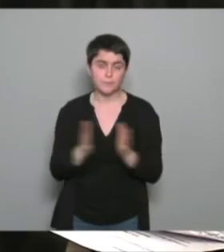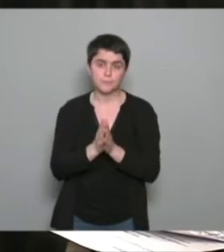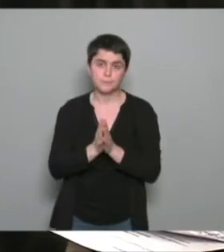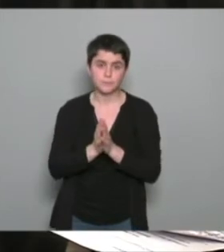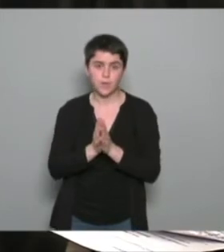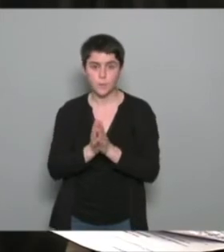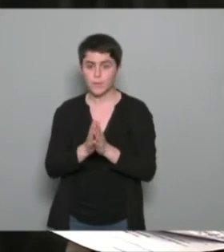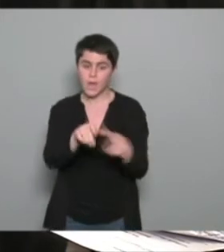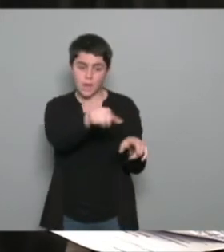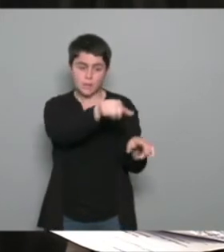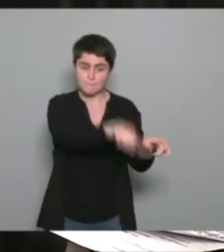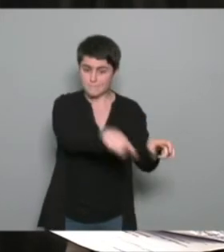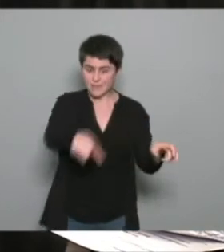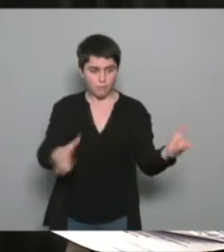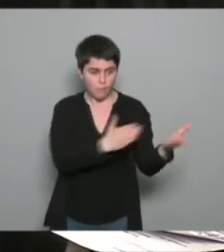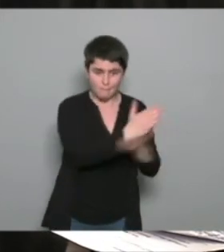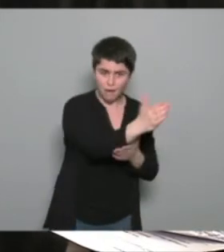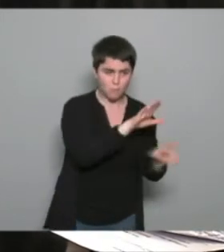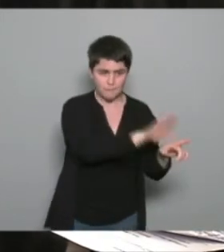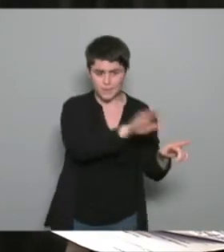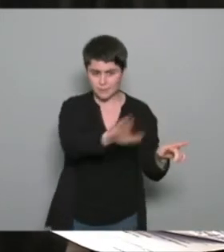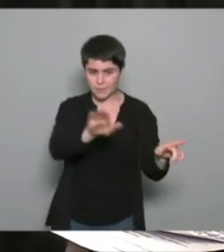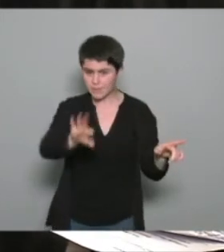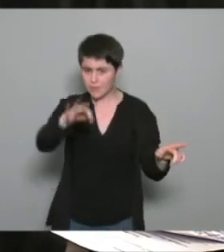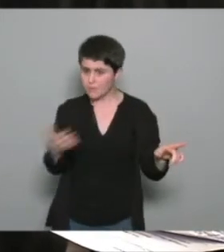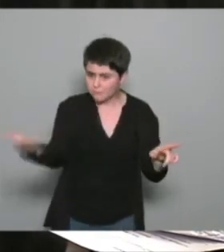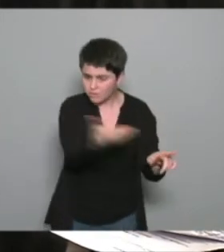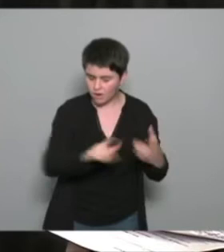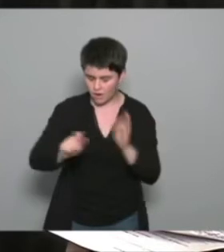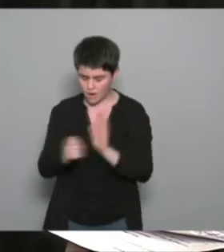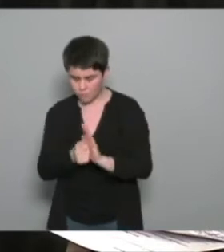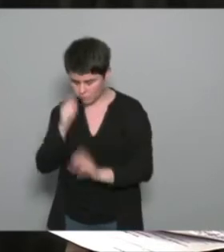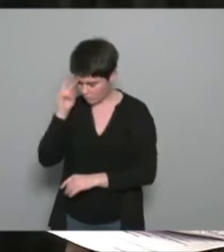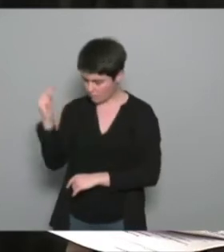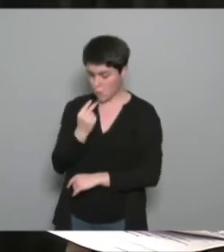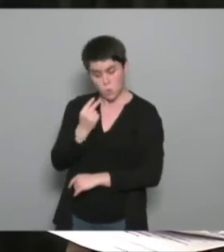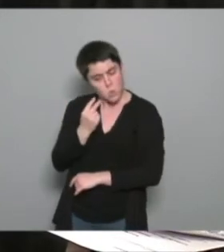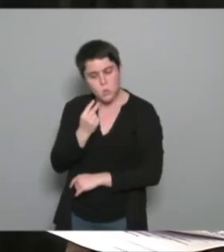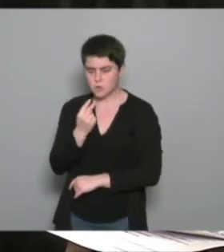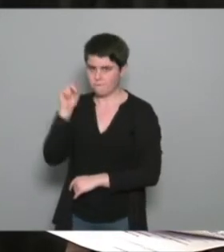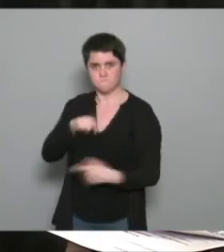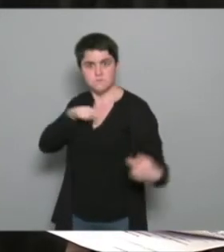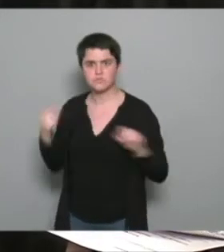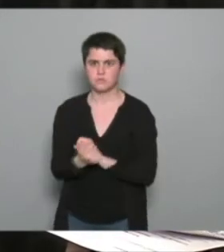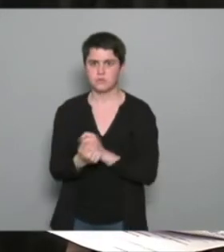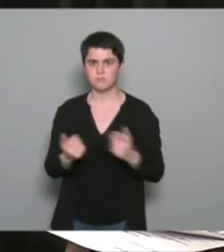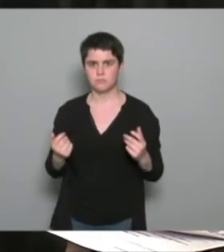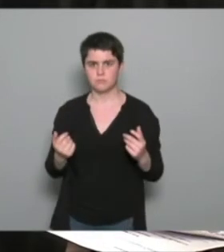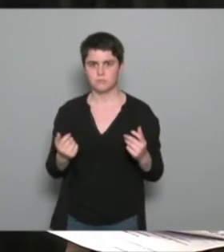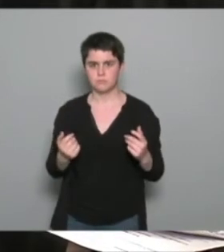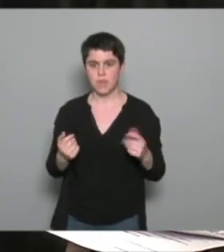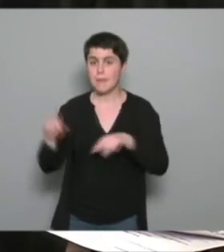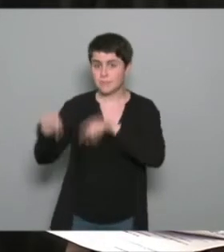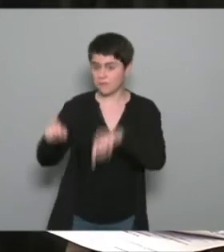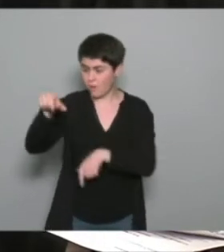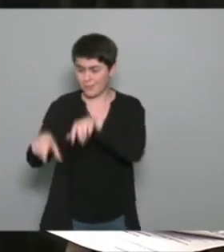dans leur parcours quelque chose qui a fait que ça les a alertés mais le déclic il doit aussi se faire sur les personnes qui n'ont pas de